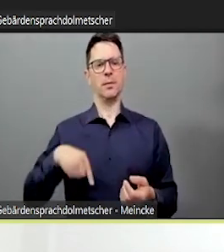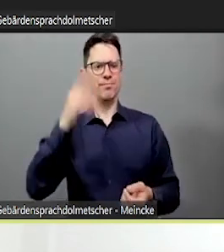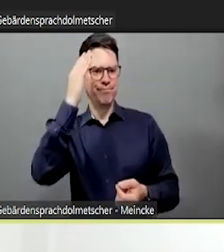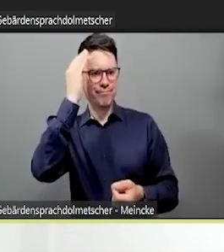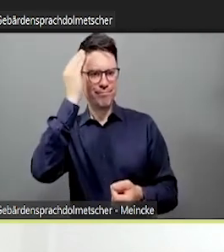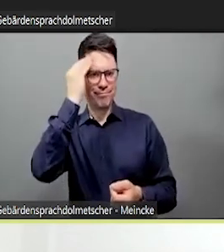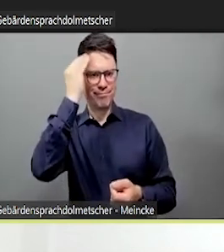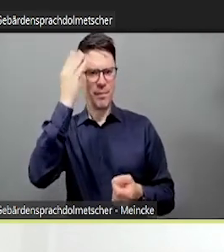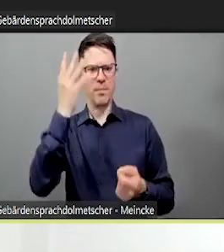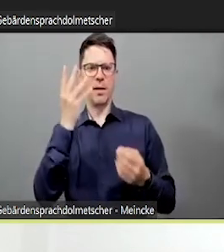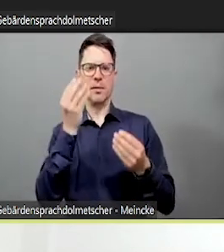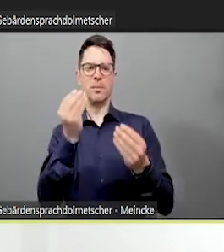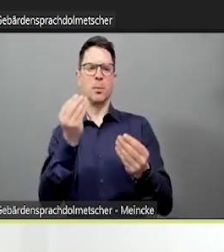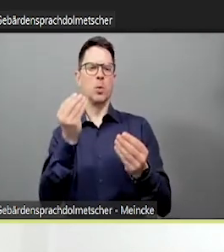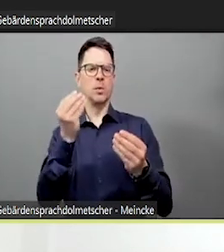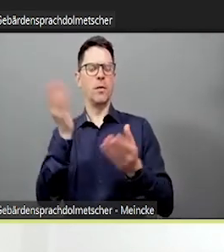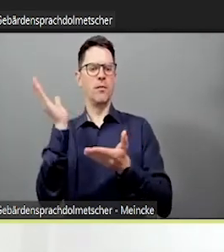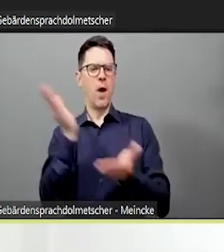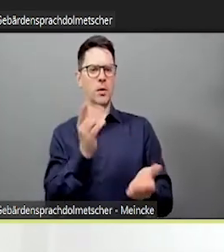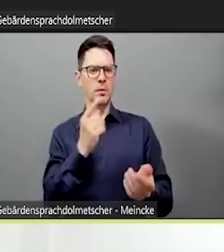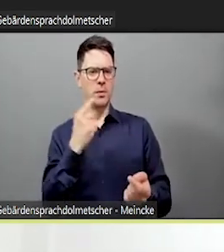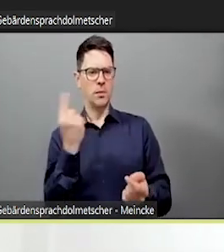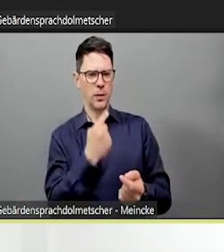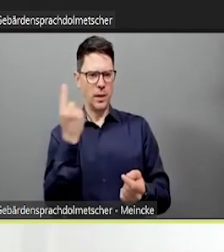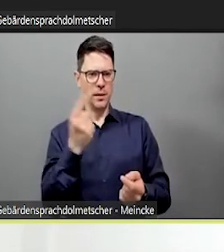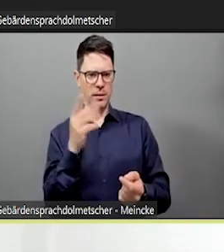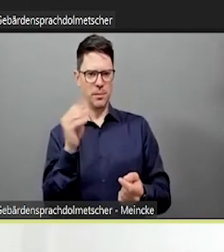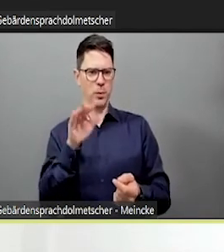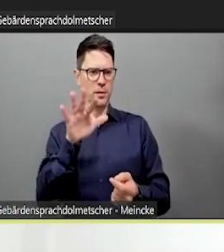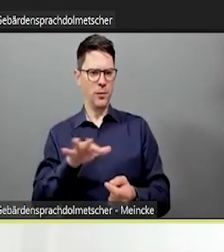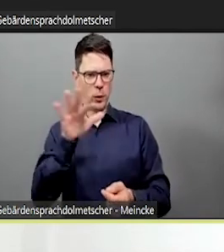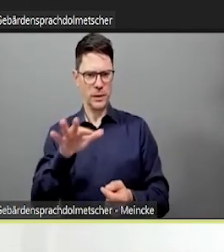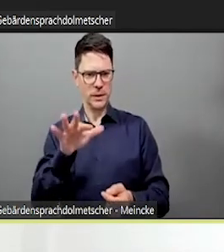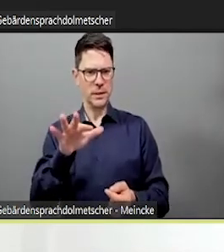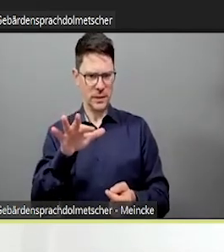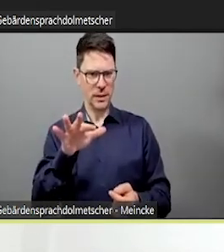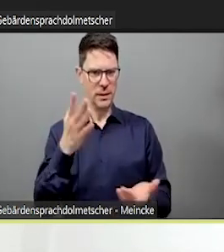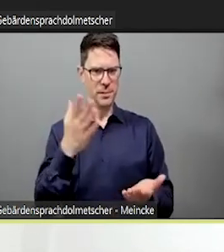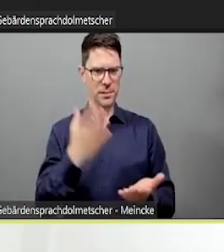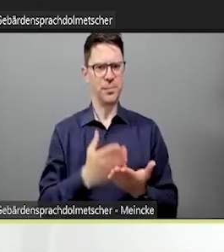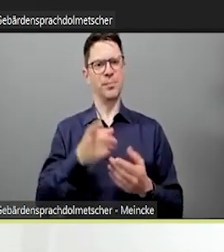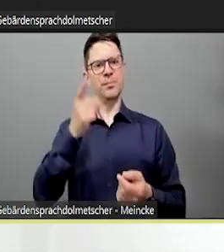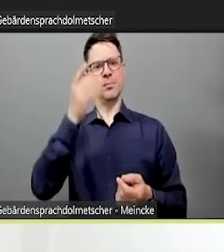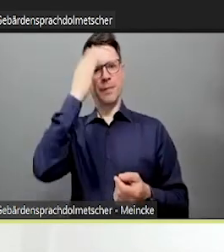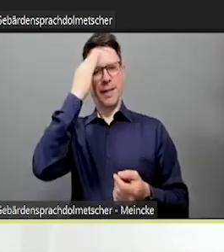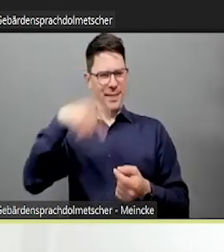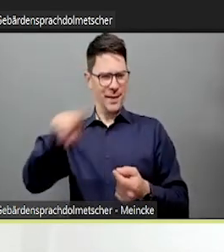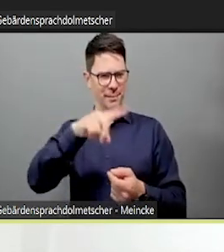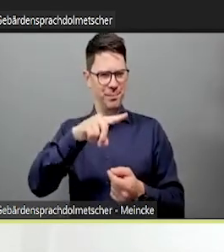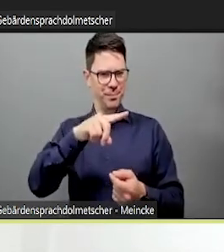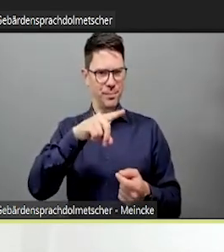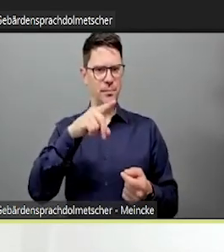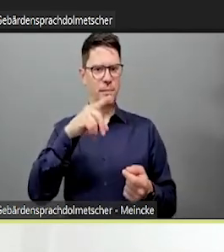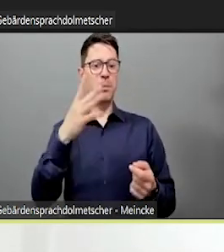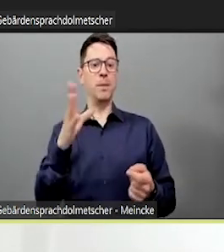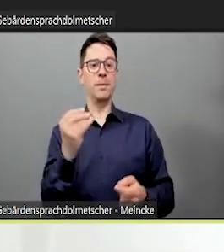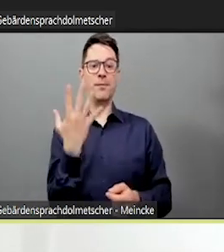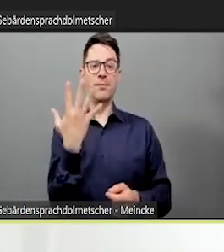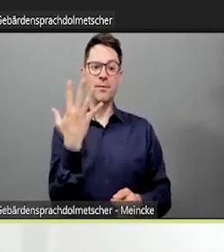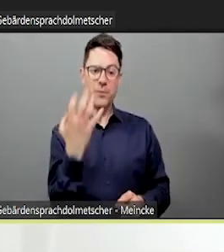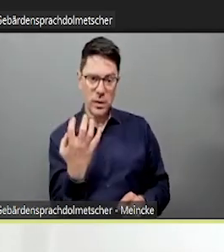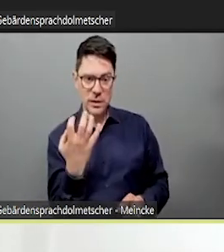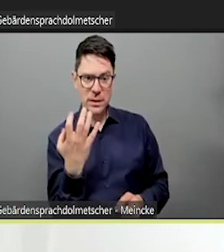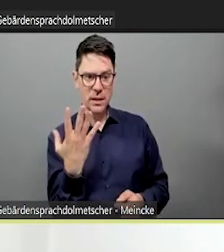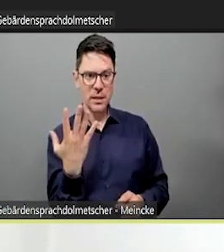durchscrollen konnte. Und Padlet ist ja auch unendlich. Das heißt, Sie haben ja im Grunde eine unendliche Pinnwand. Und da war der spezielle